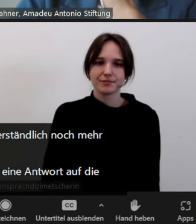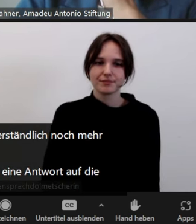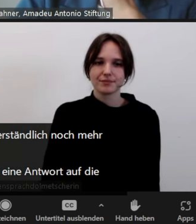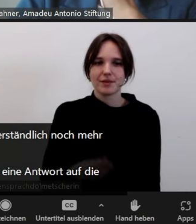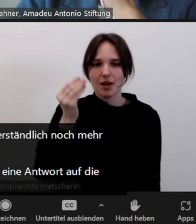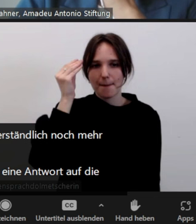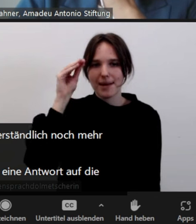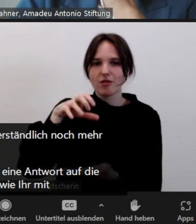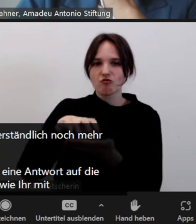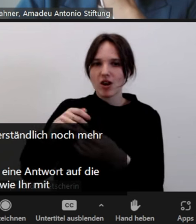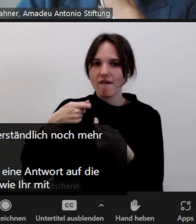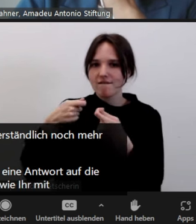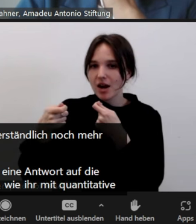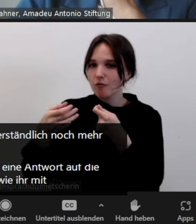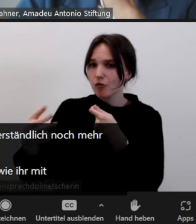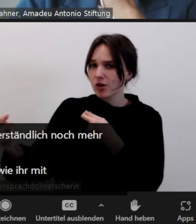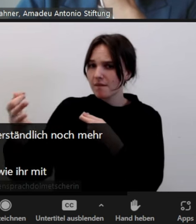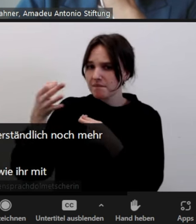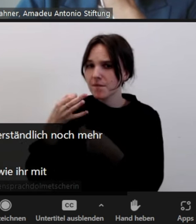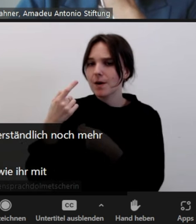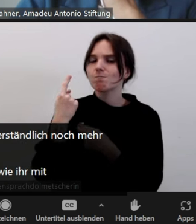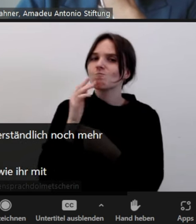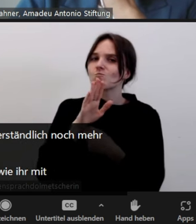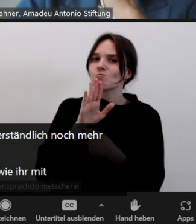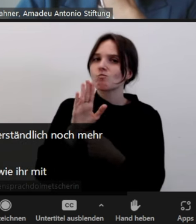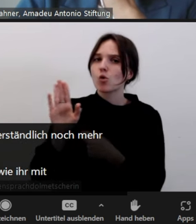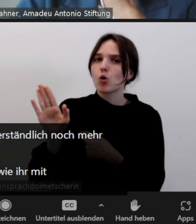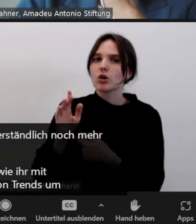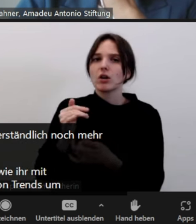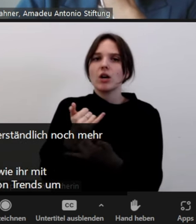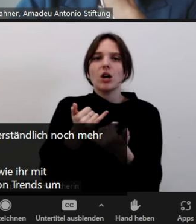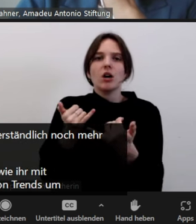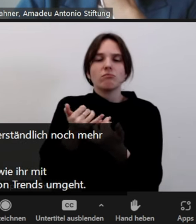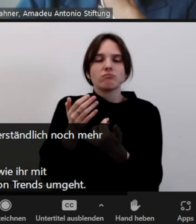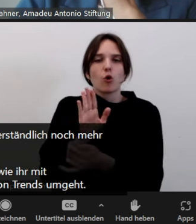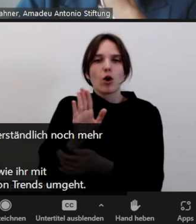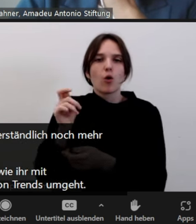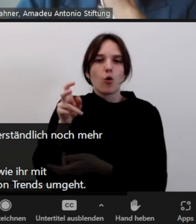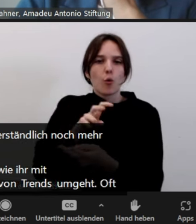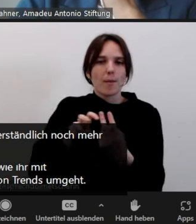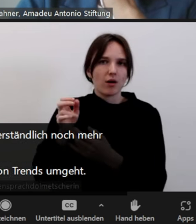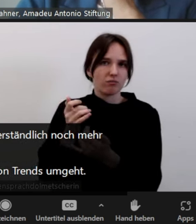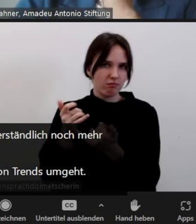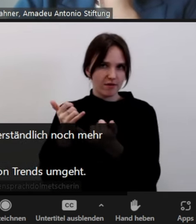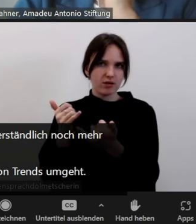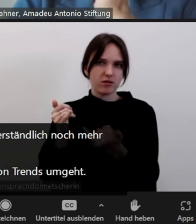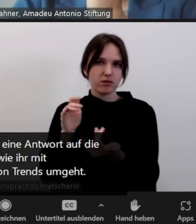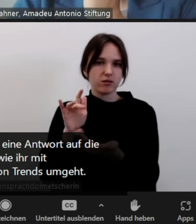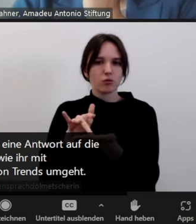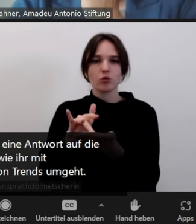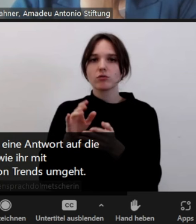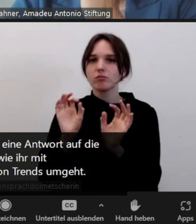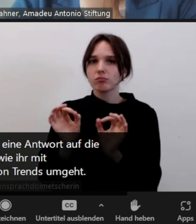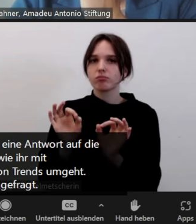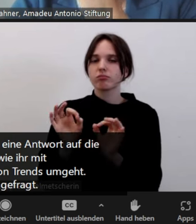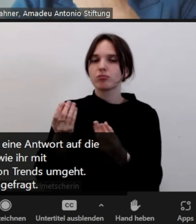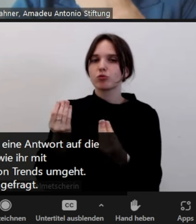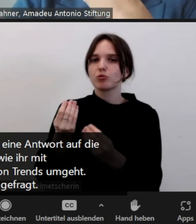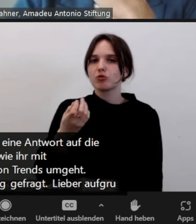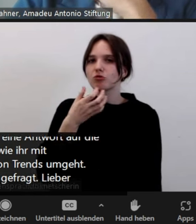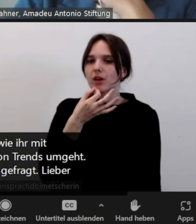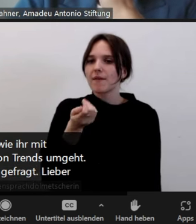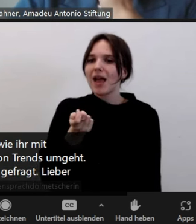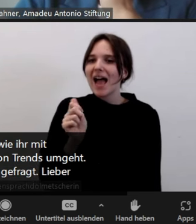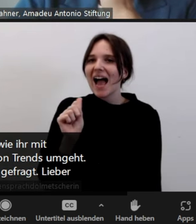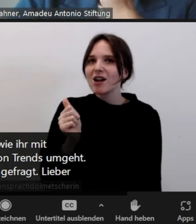also wie ihr mit quantitativen Auswertungen der Einschätzung von Trends umgeht. Oftmals wird ja nach einer solchen Einschätzung gefragt, die aber aufgrund